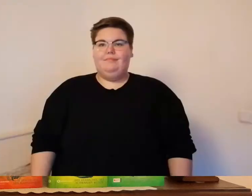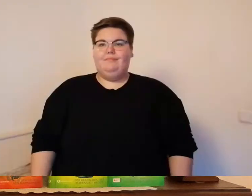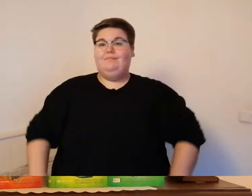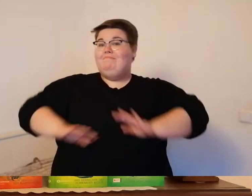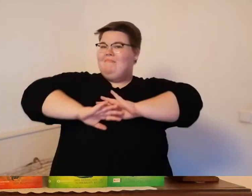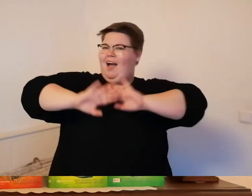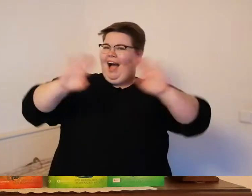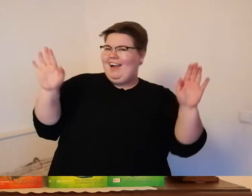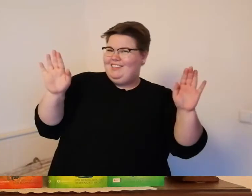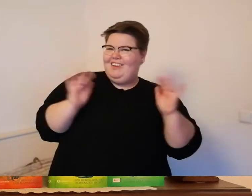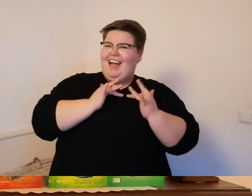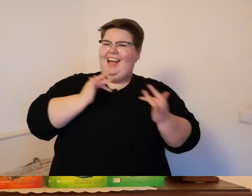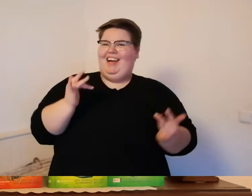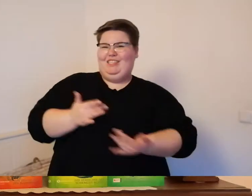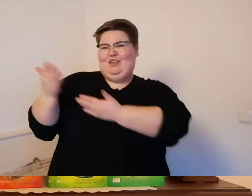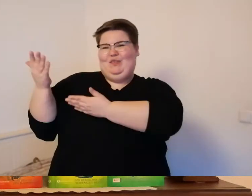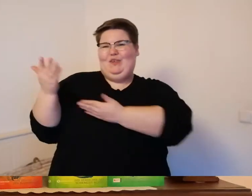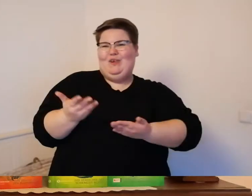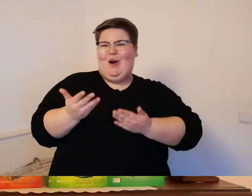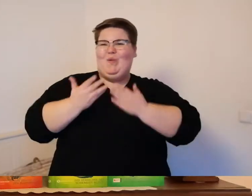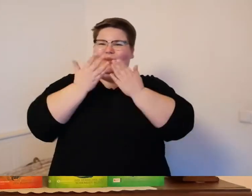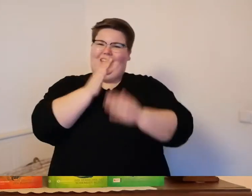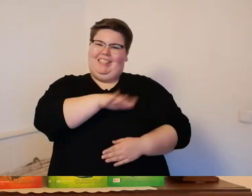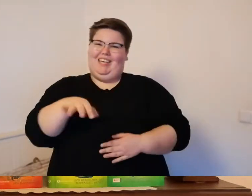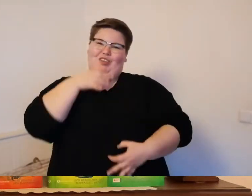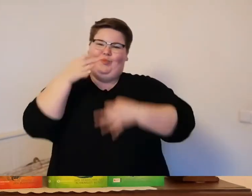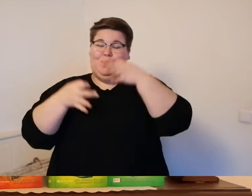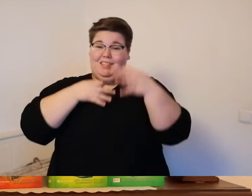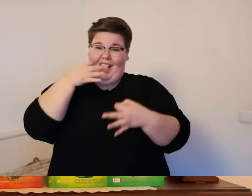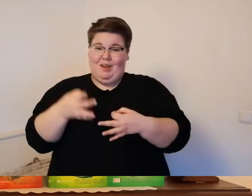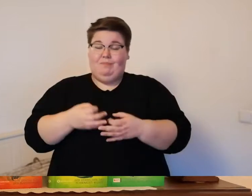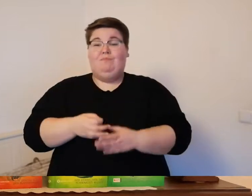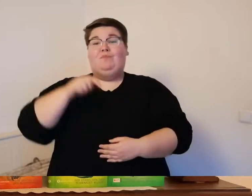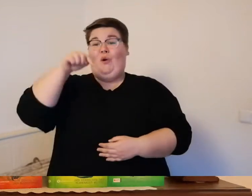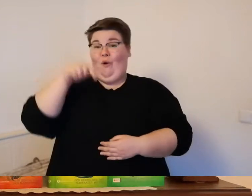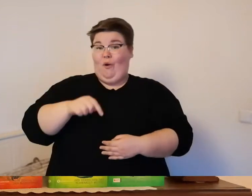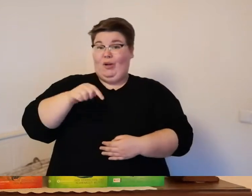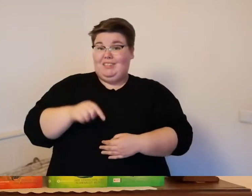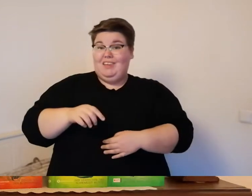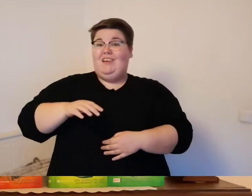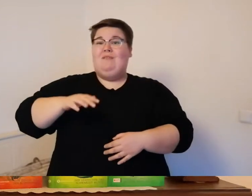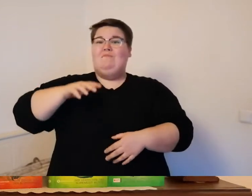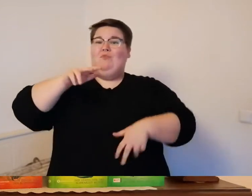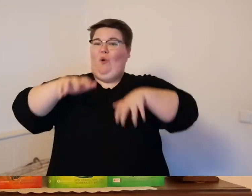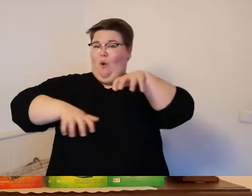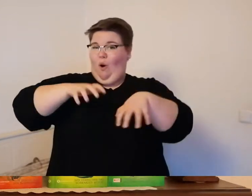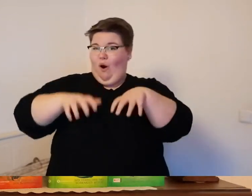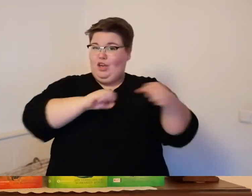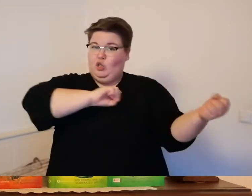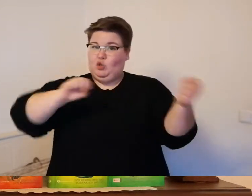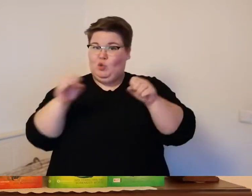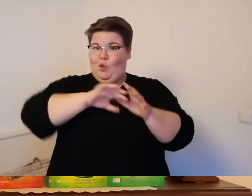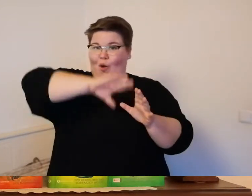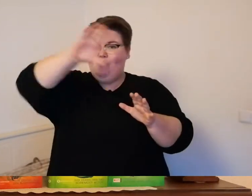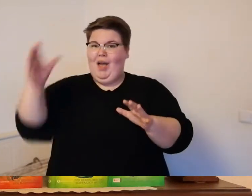hallo und herzlich willkommen zu lese kids spezial heute mit dem dritten teil der geschichte das ungeheuer vom